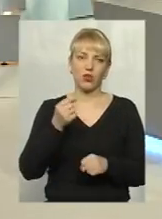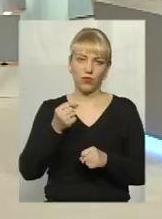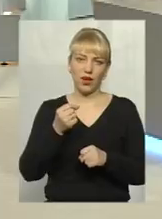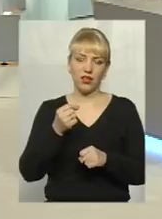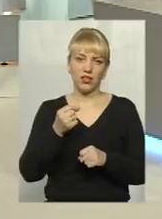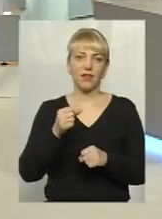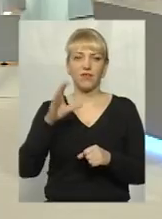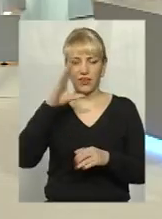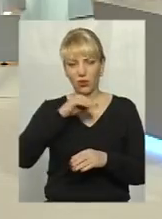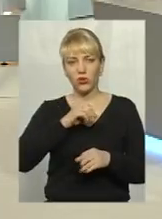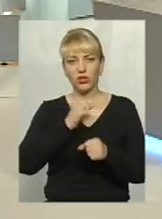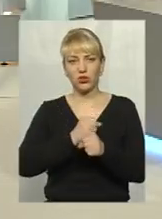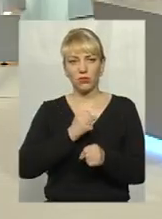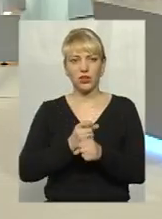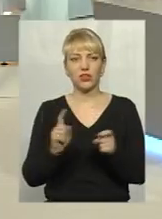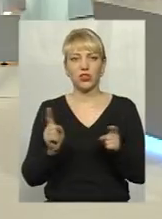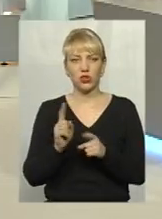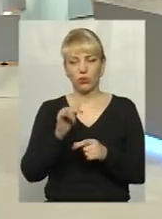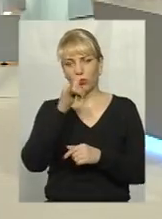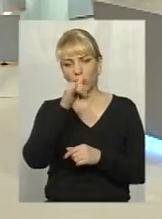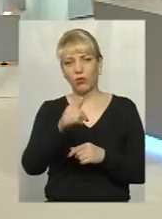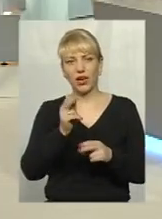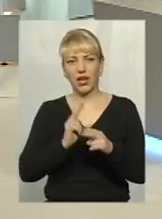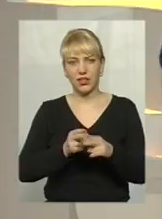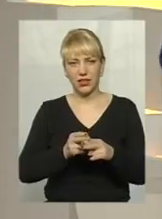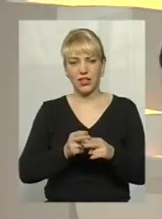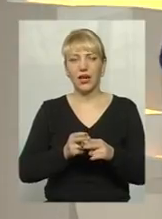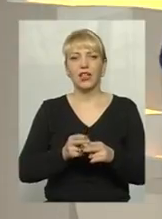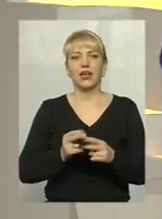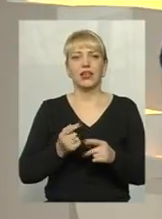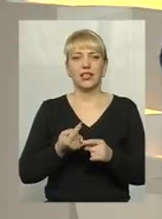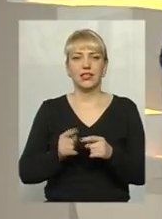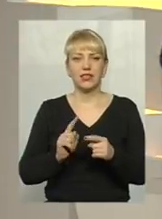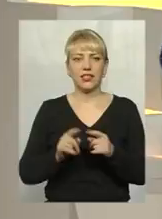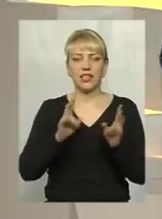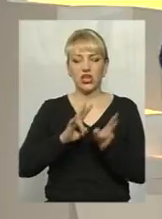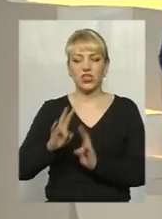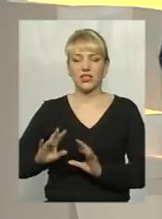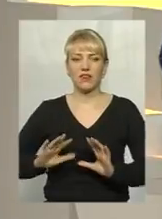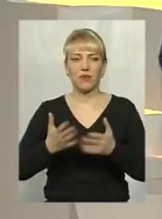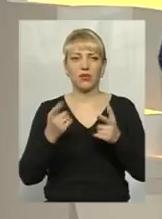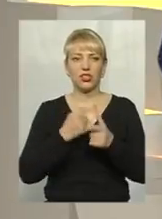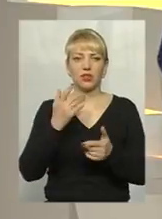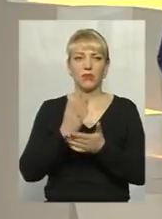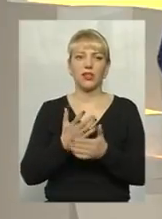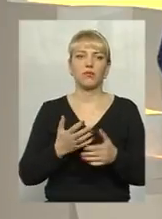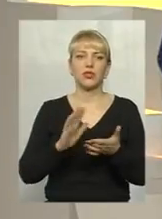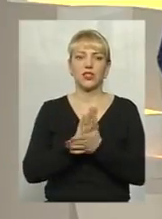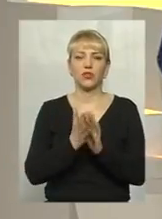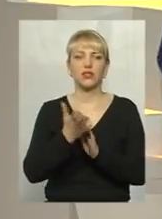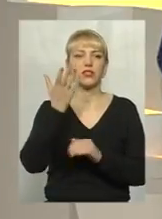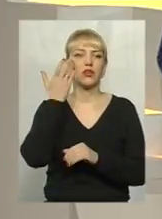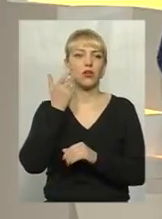вдалося зробити, аби упередити нещасні запитки. Чи маємо в ситуації, коли